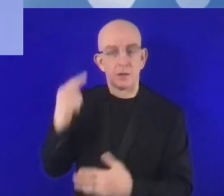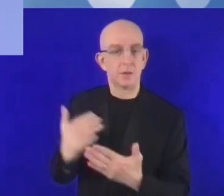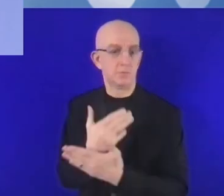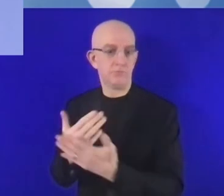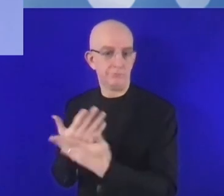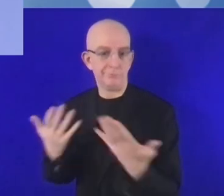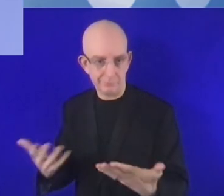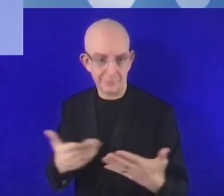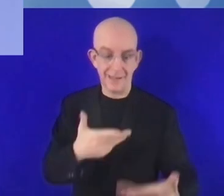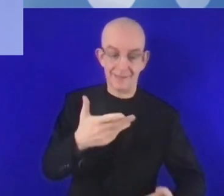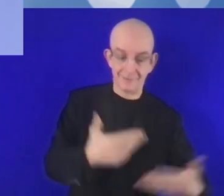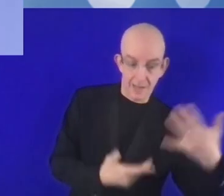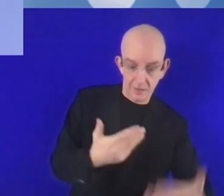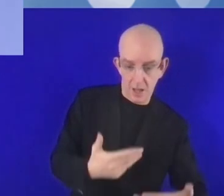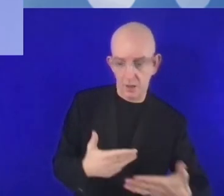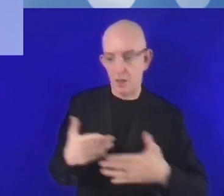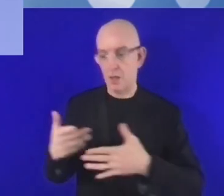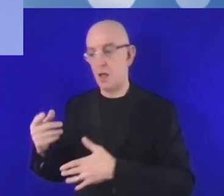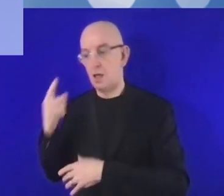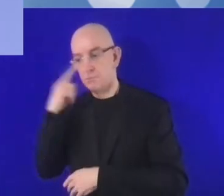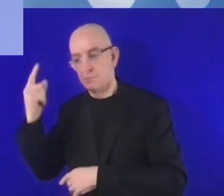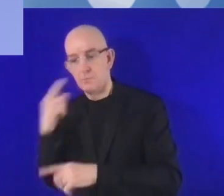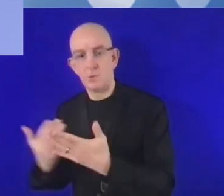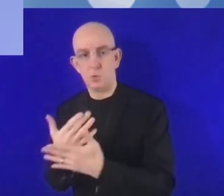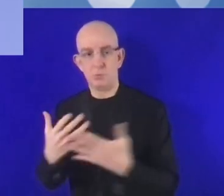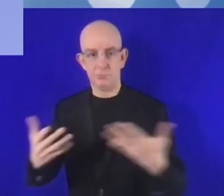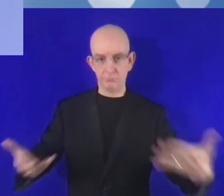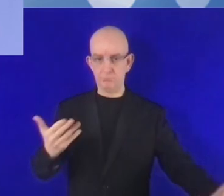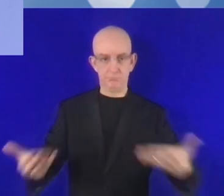المتعلقة بالبيانات والموطيات.